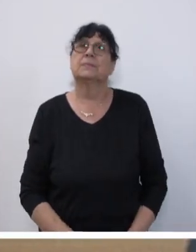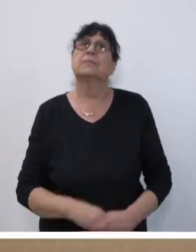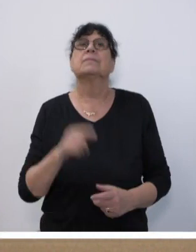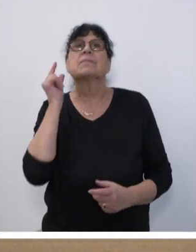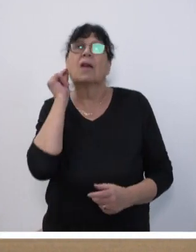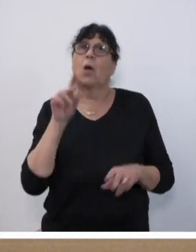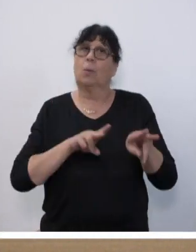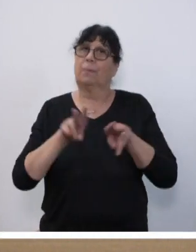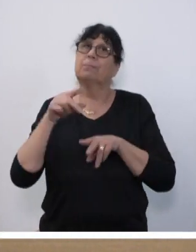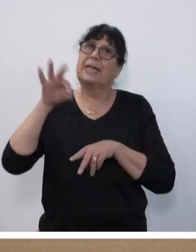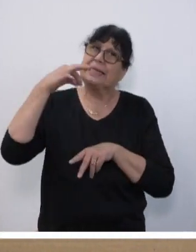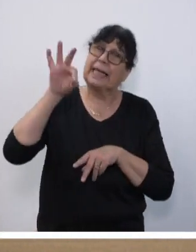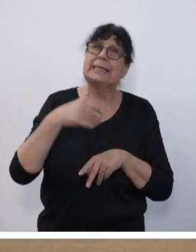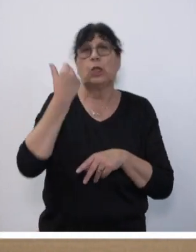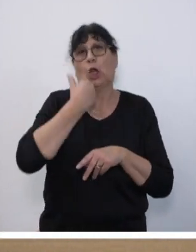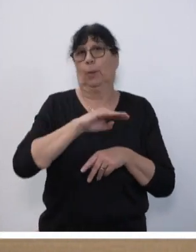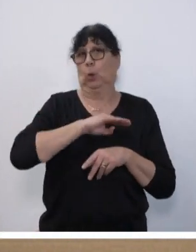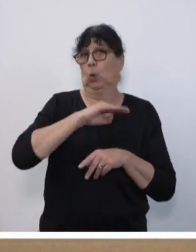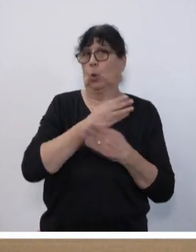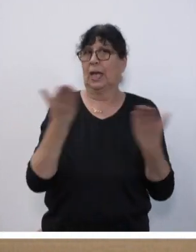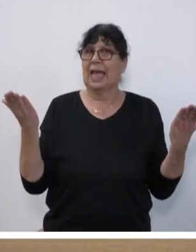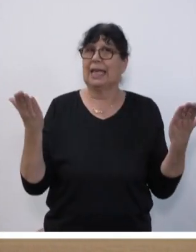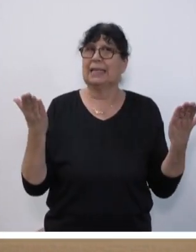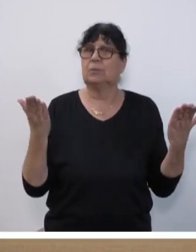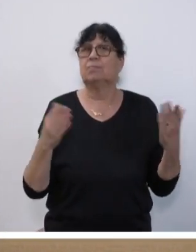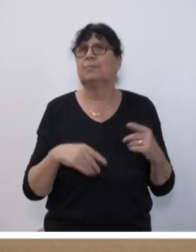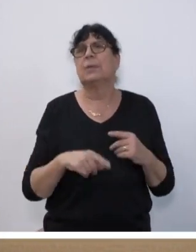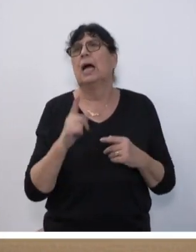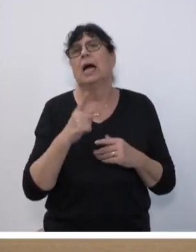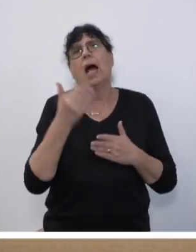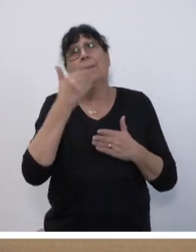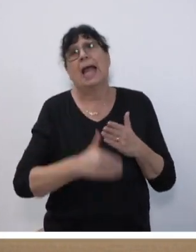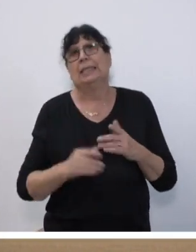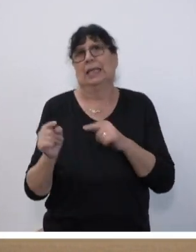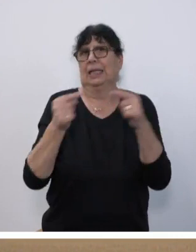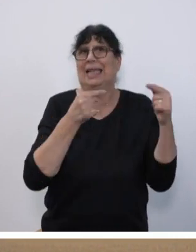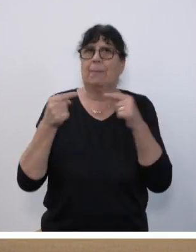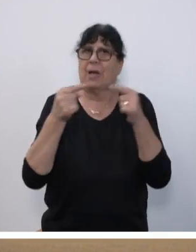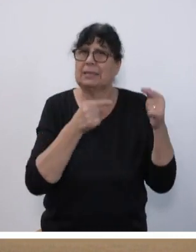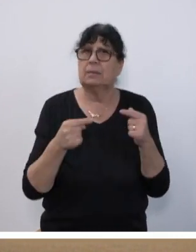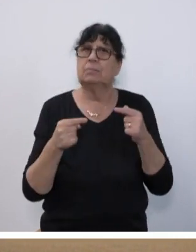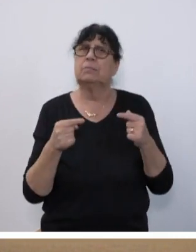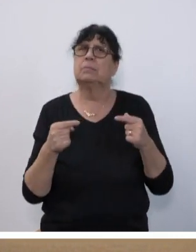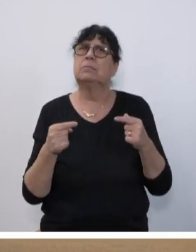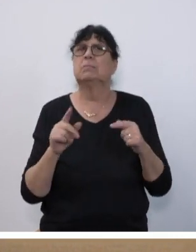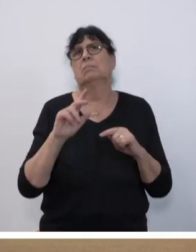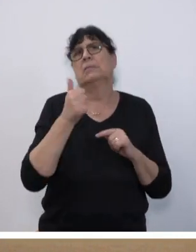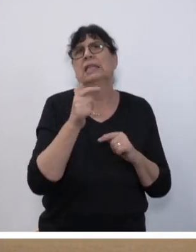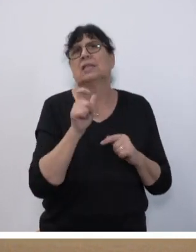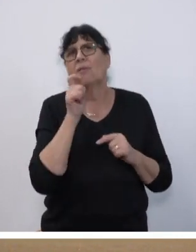Frau Präsidentin, liebe Kolleginnen, liebe Kollegen, ich würde gerne zum Ende der Debatte schon mal die ersten